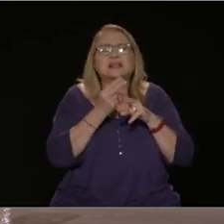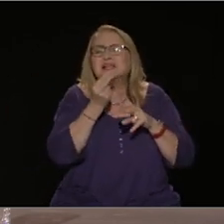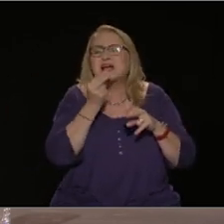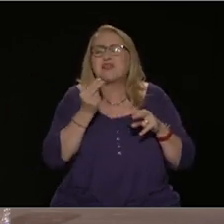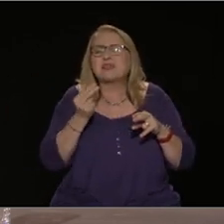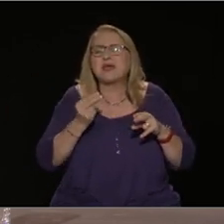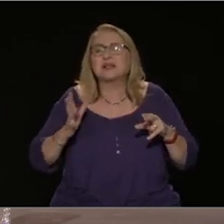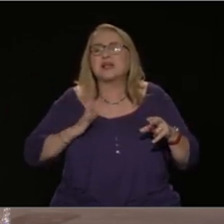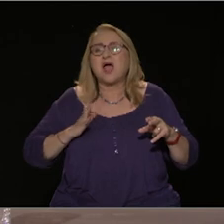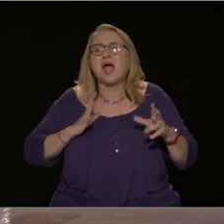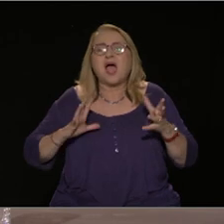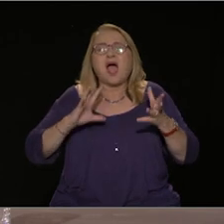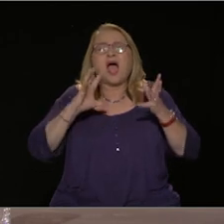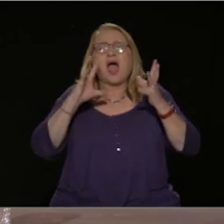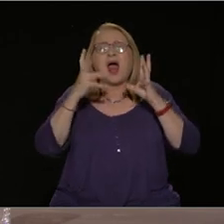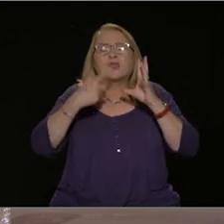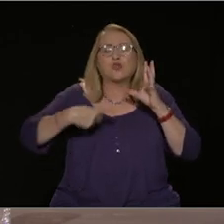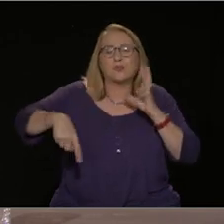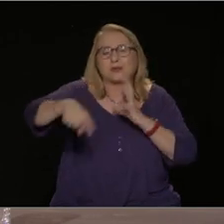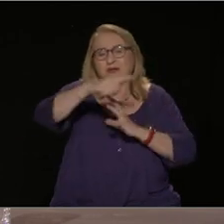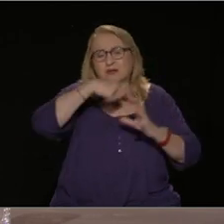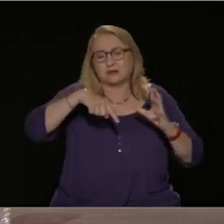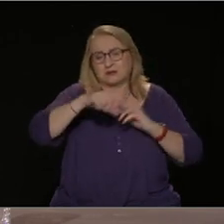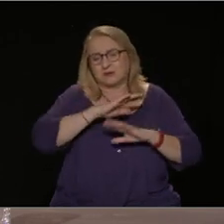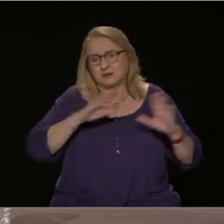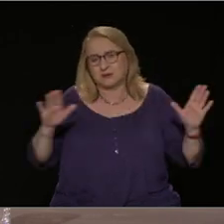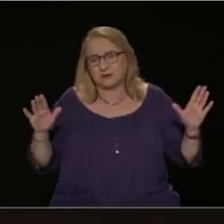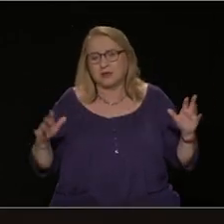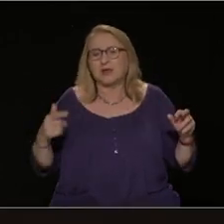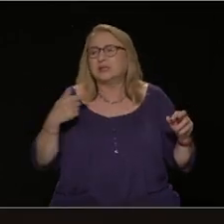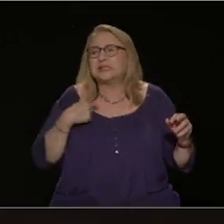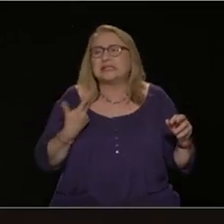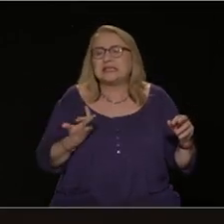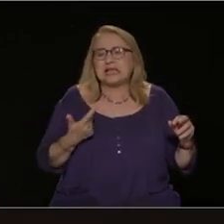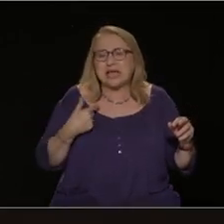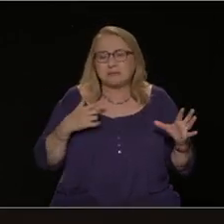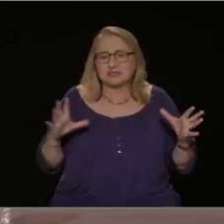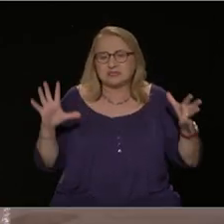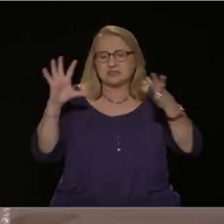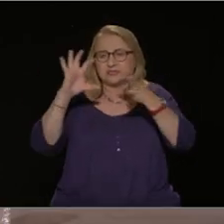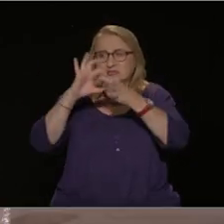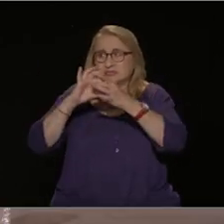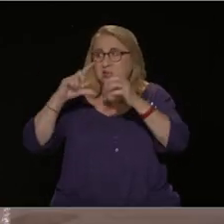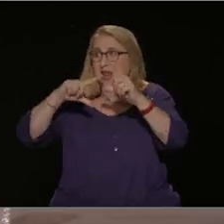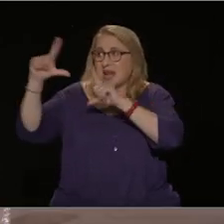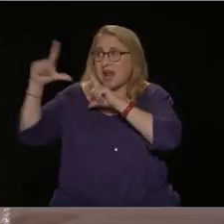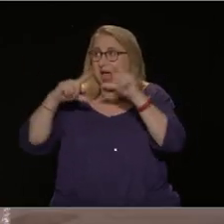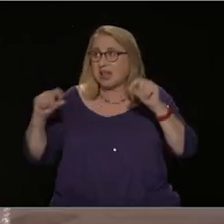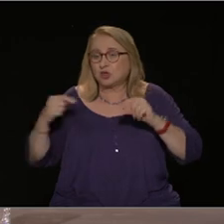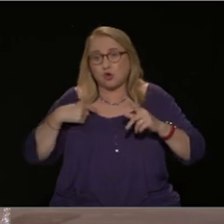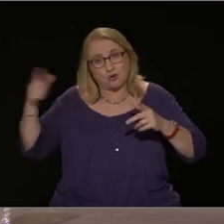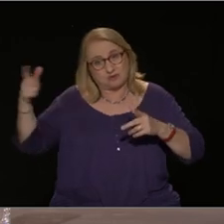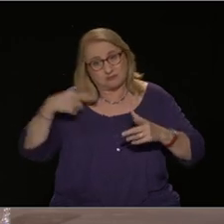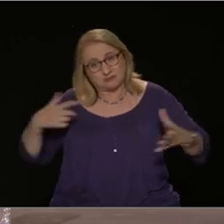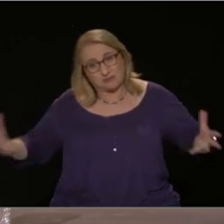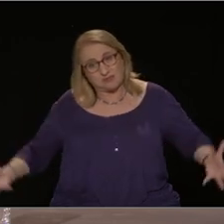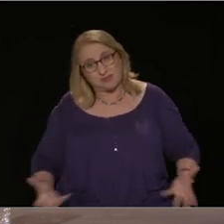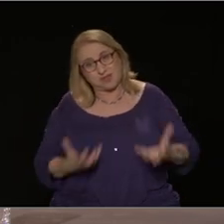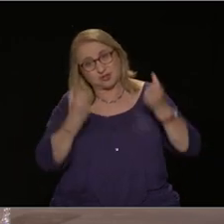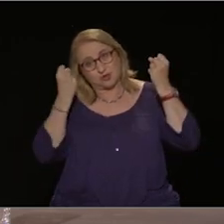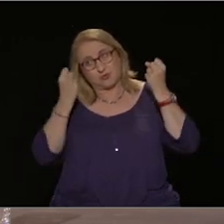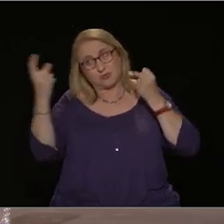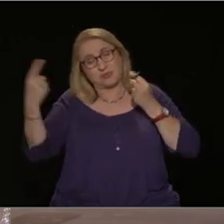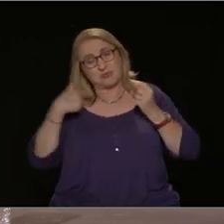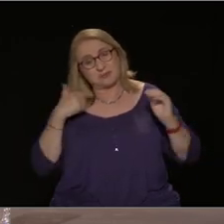πρόσδεσή μας και συμμετοχή μας σαν δεδομένο και πρόθυμο σύμμαχο του ΝΑΤΟ θα μας προφυλάξει από τις κοσμοϊστορικές συγκρούσεις και